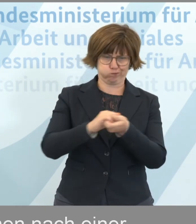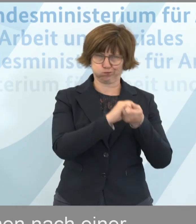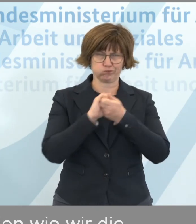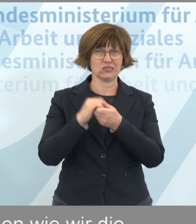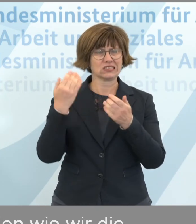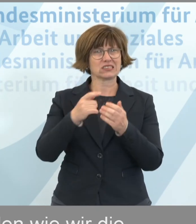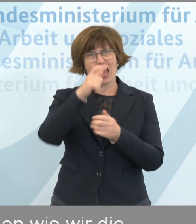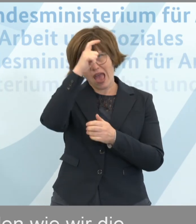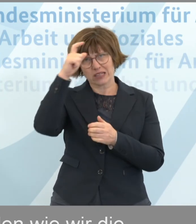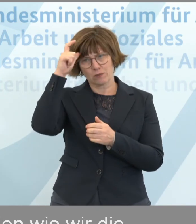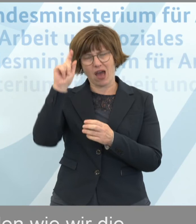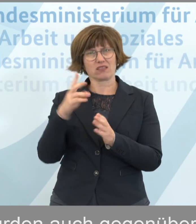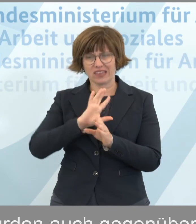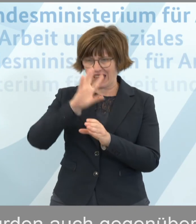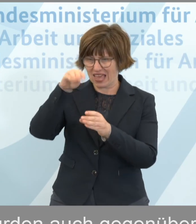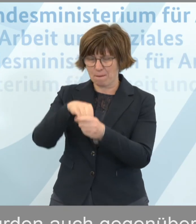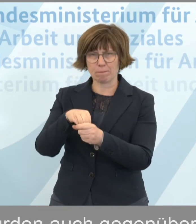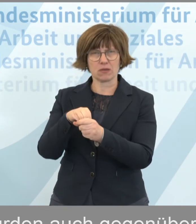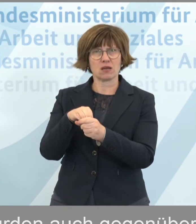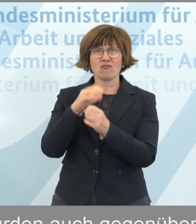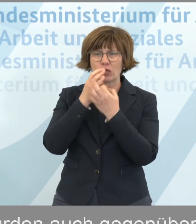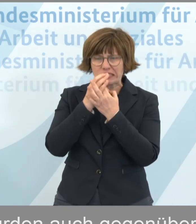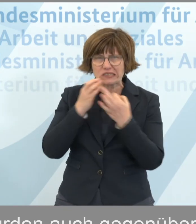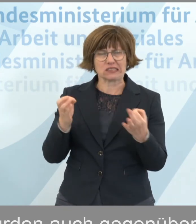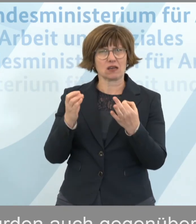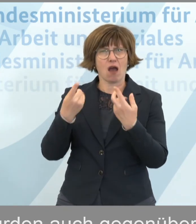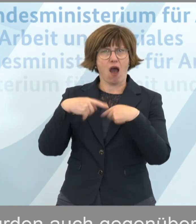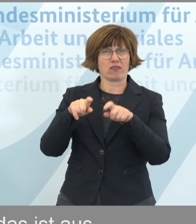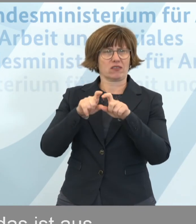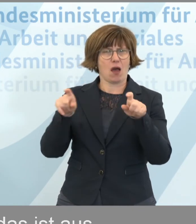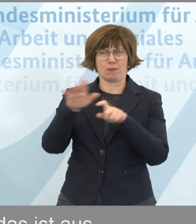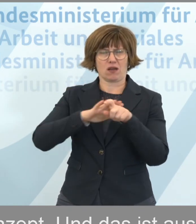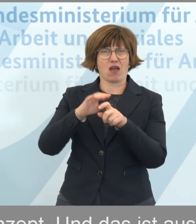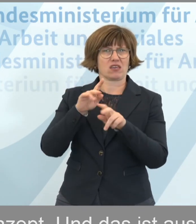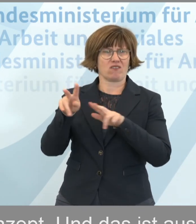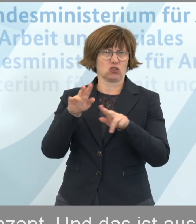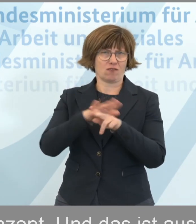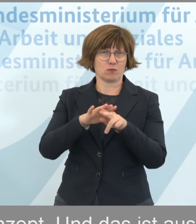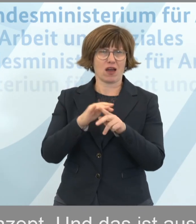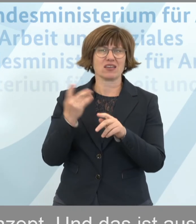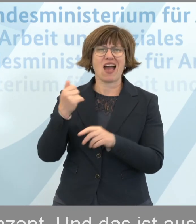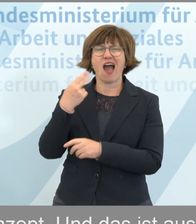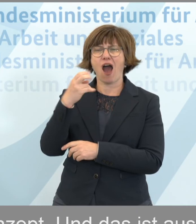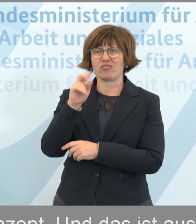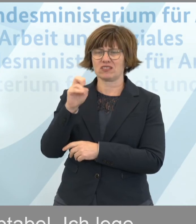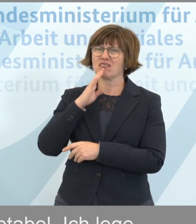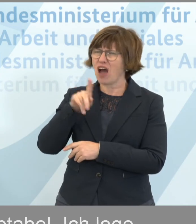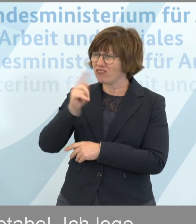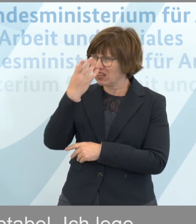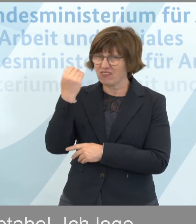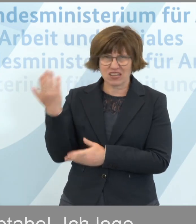dass diese Experten und Experten noch einbezogen werden zur Spezifizierung von ganz anderen Wirtschaftsbereichen. Und Herr Hansen, das darf man ja nicht vergessen.